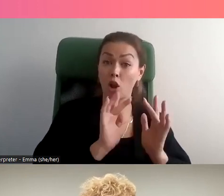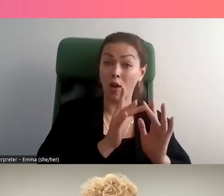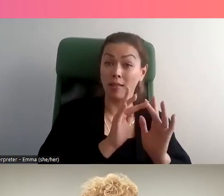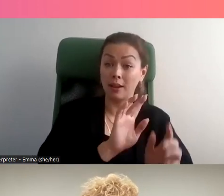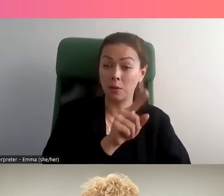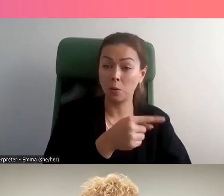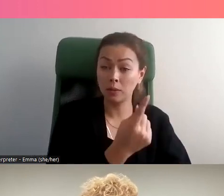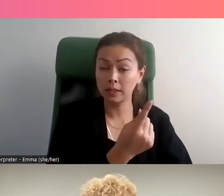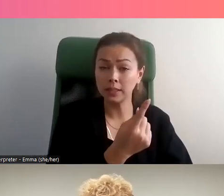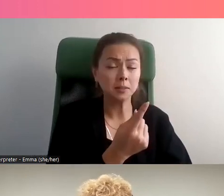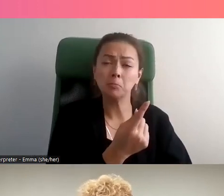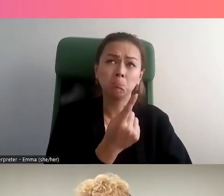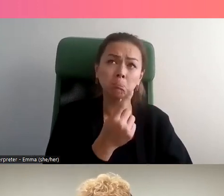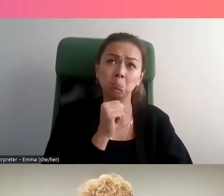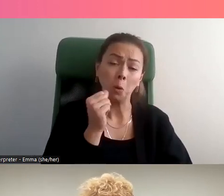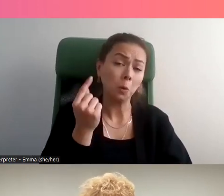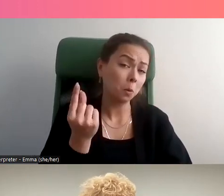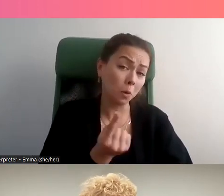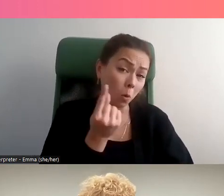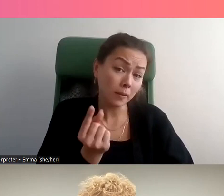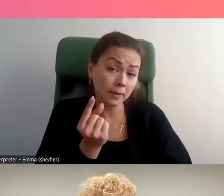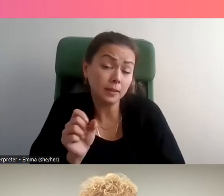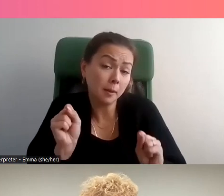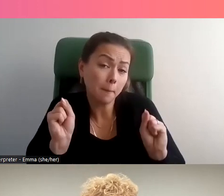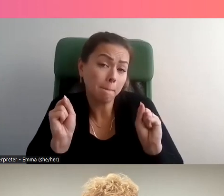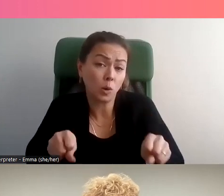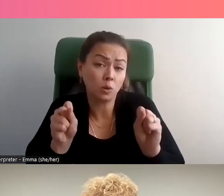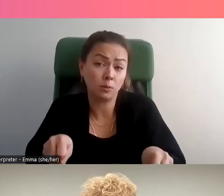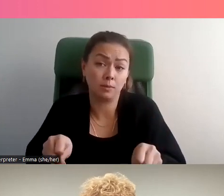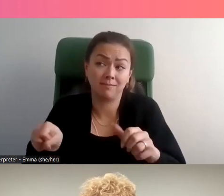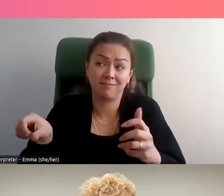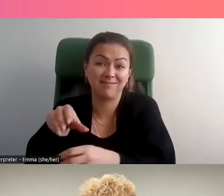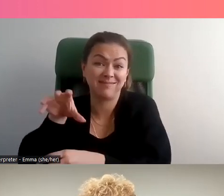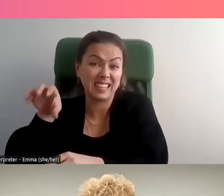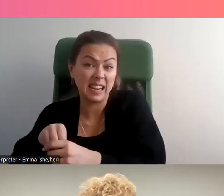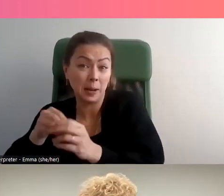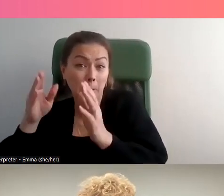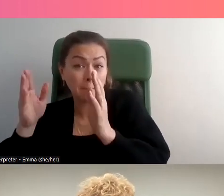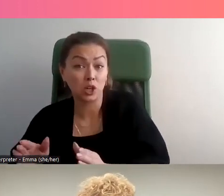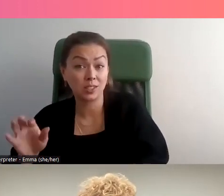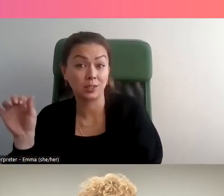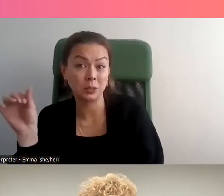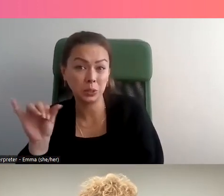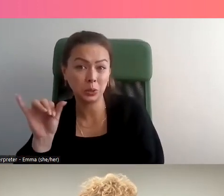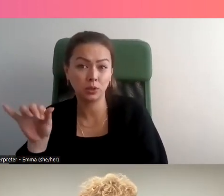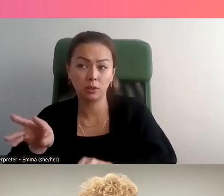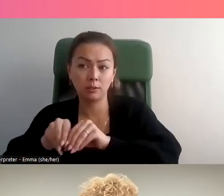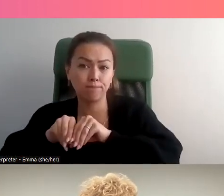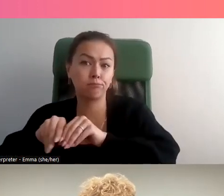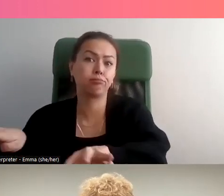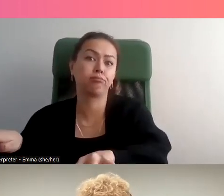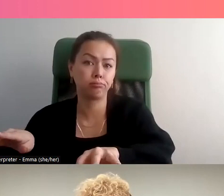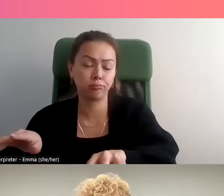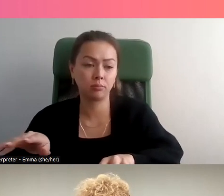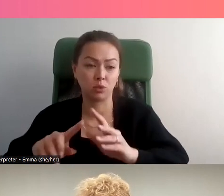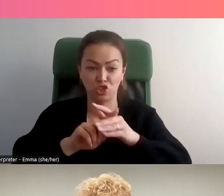Et cela veut dire que ce n pas seulement en ligne, mais qu'ils peuvent traverser tous ces espaces et